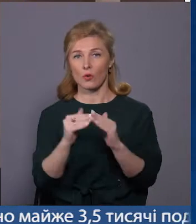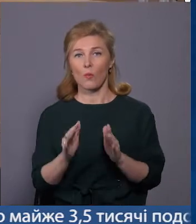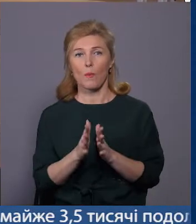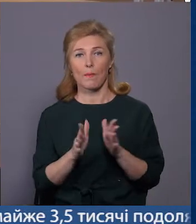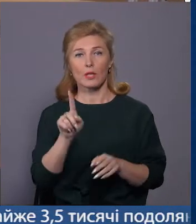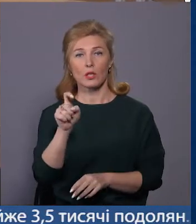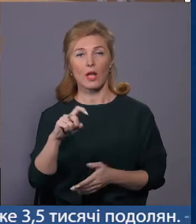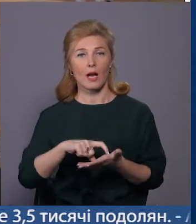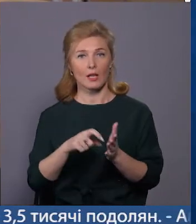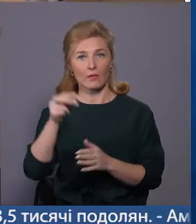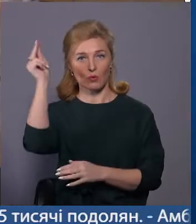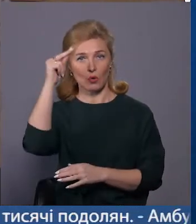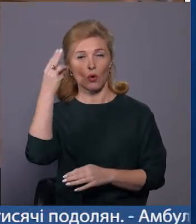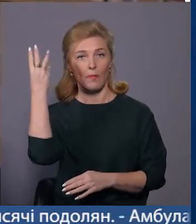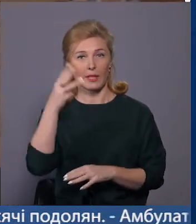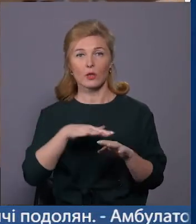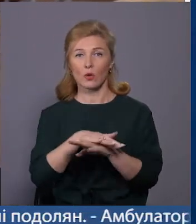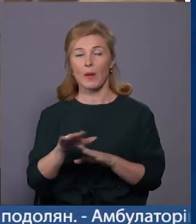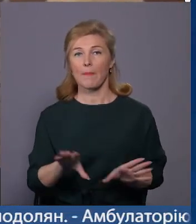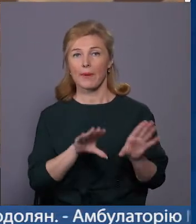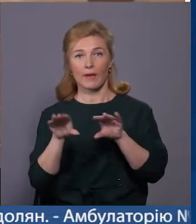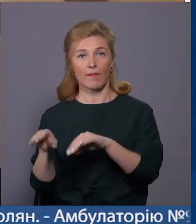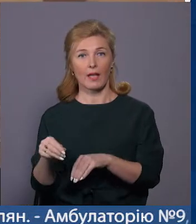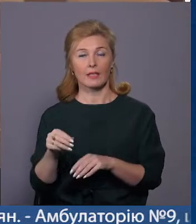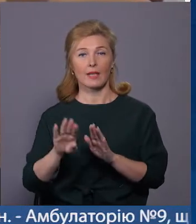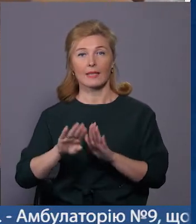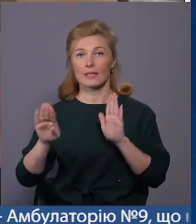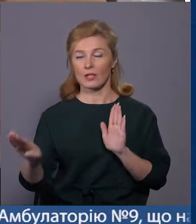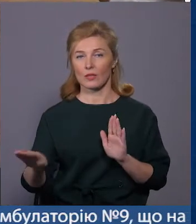ста класів у школах Хмельницької громади перевели на дистанційку.